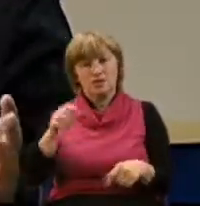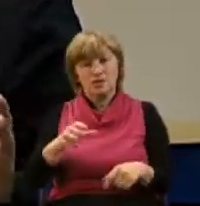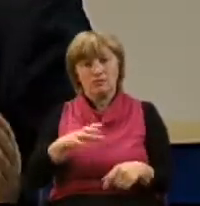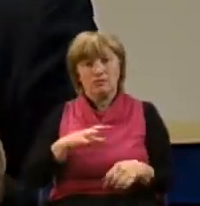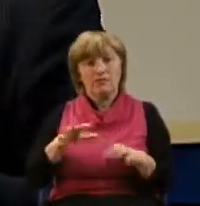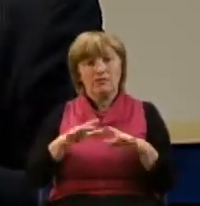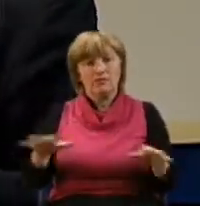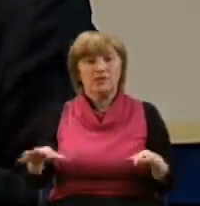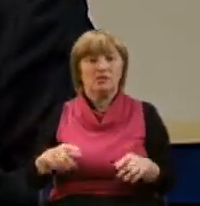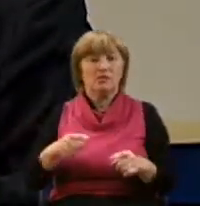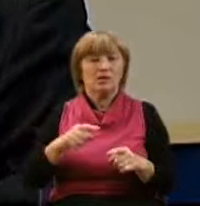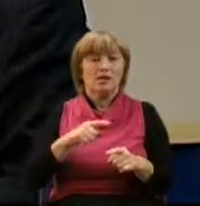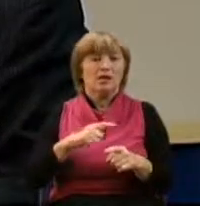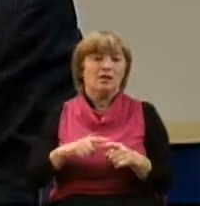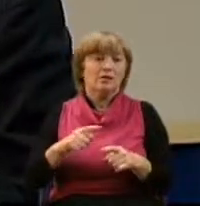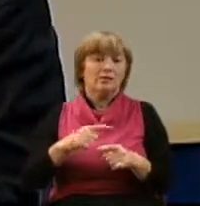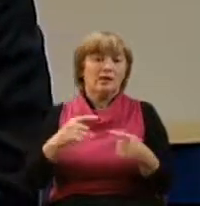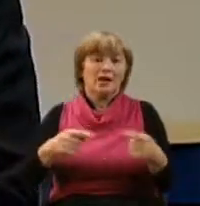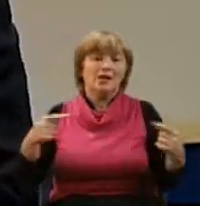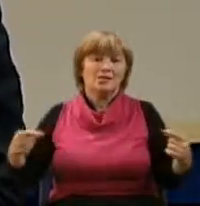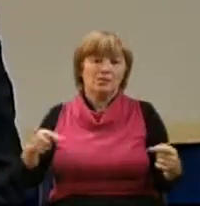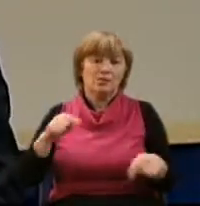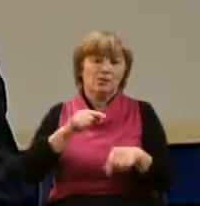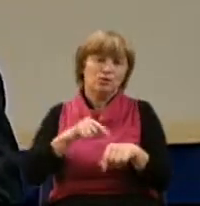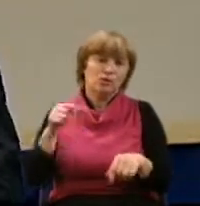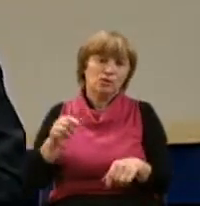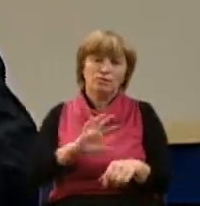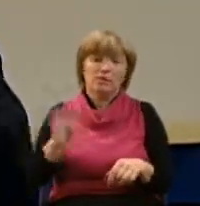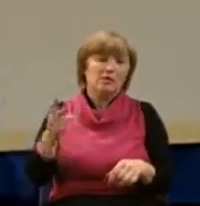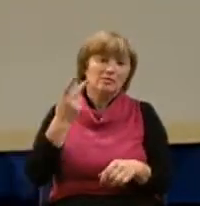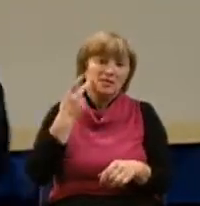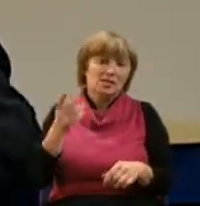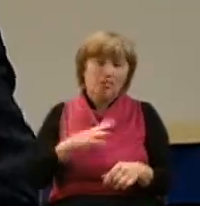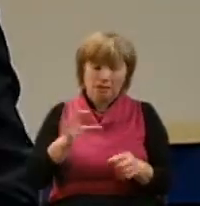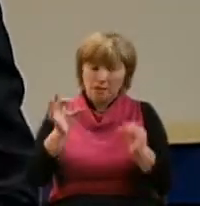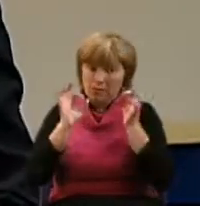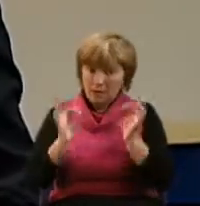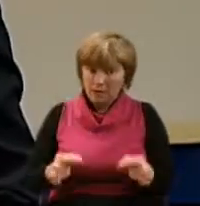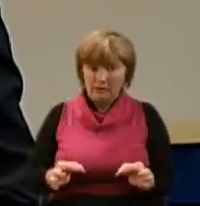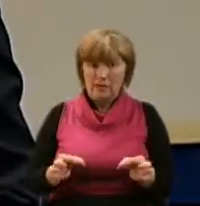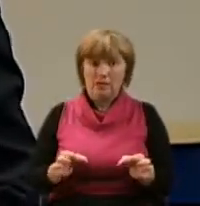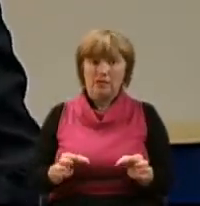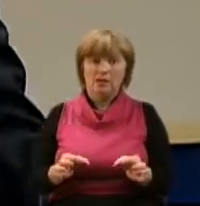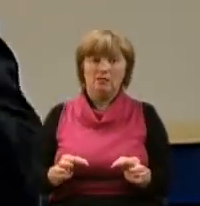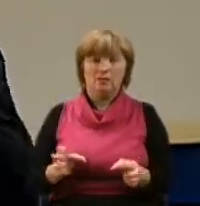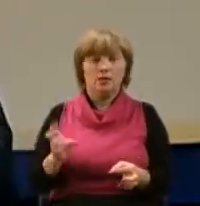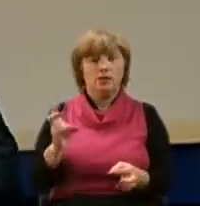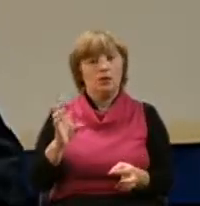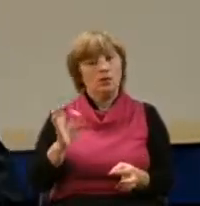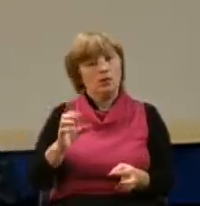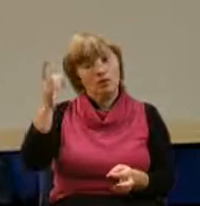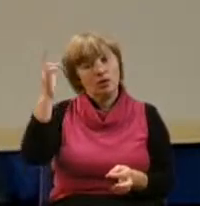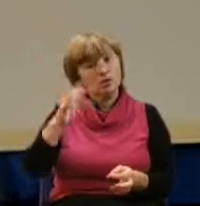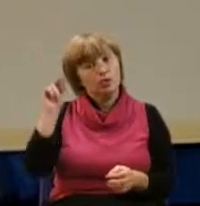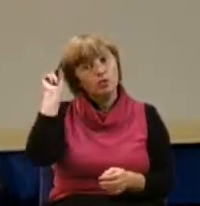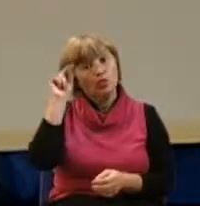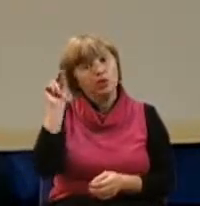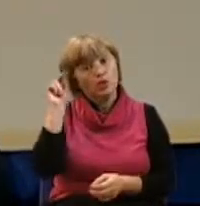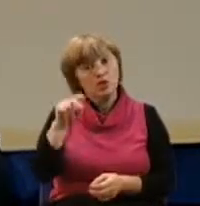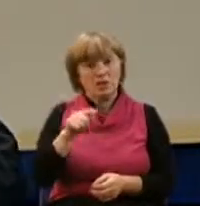разными чувствами. И не всегда эти чувства, быть первым, были правильными в его жизни. Но Господь учил его,